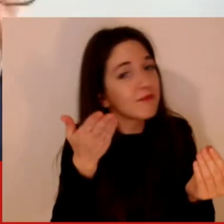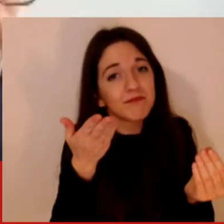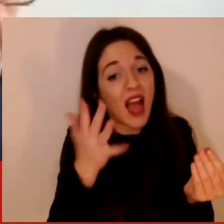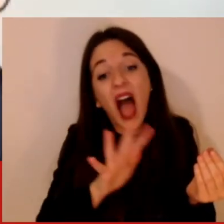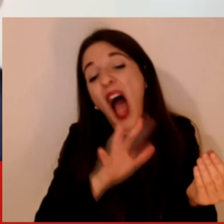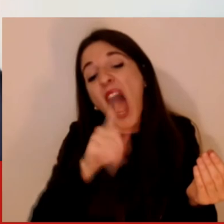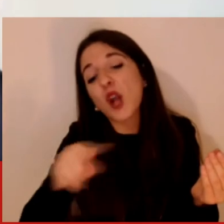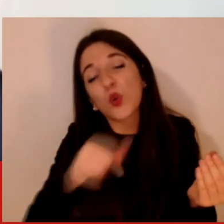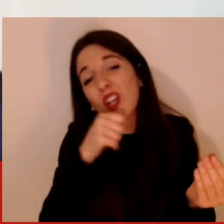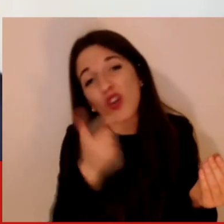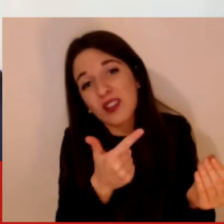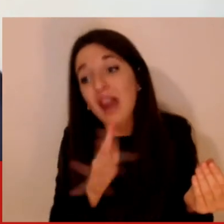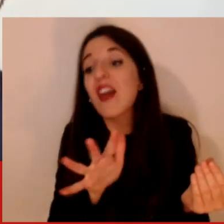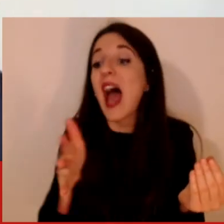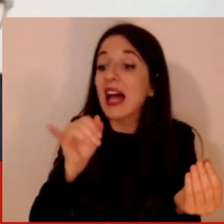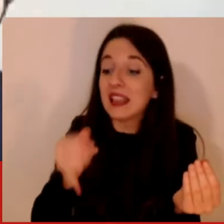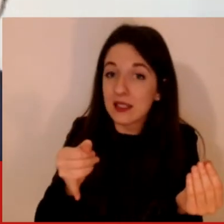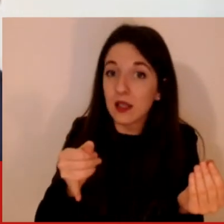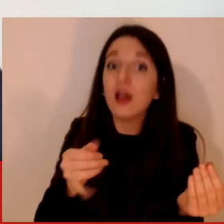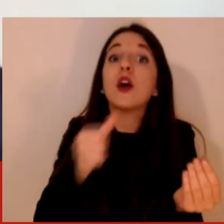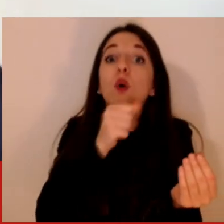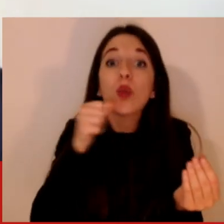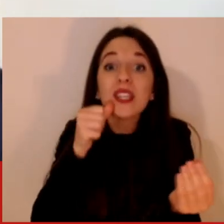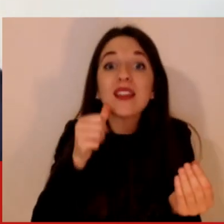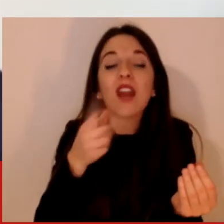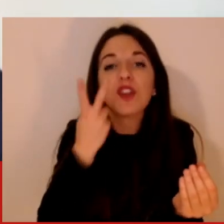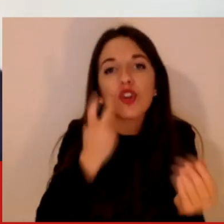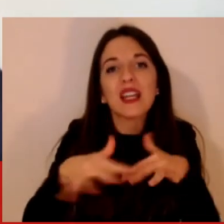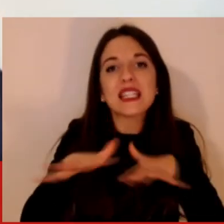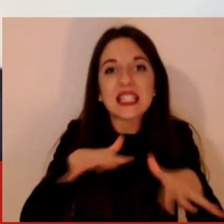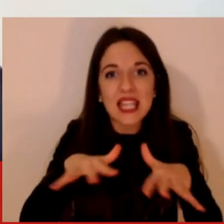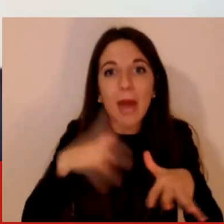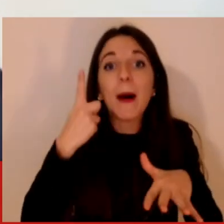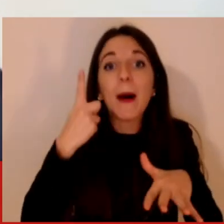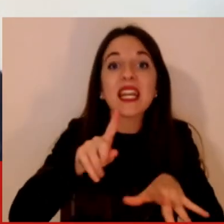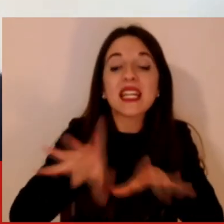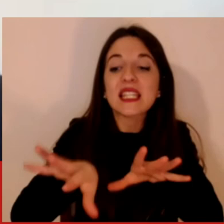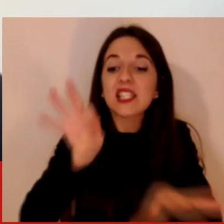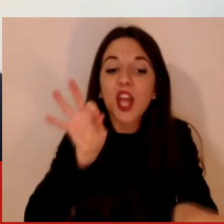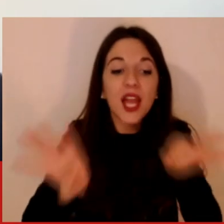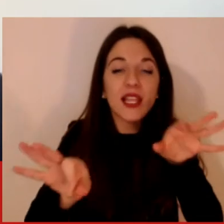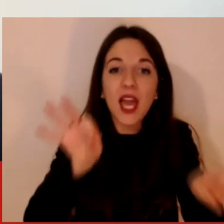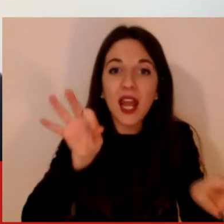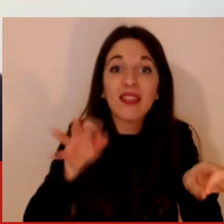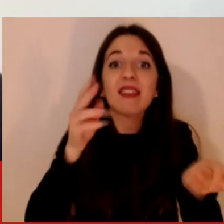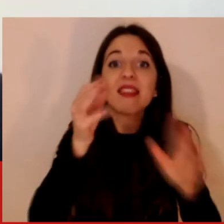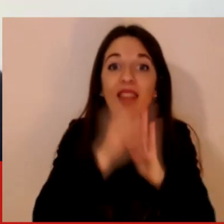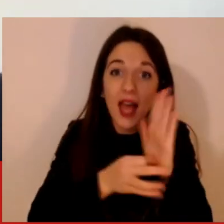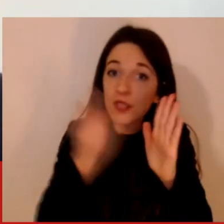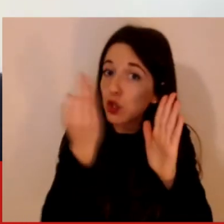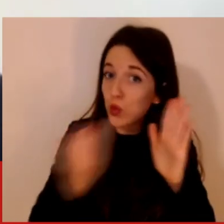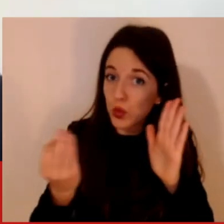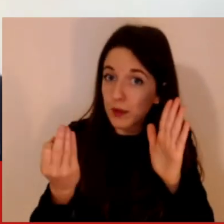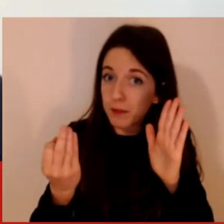all'interno poi di un mare di altre cose, ad esempio per molto tempo si è cercato di avere dati di mobilità estremamente importanti per quello che è il nostro lavoro,